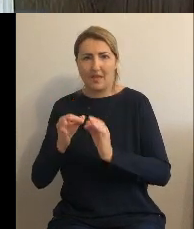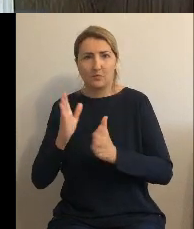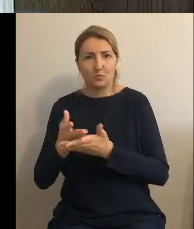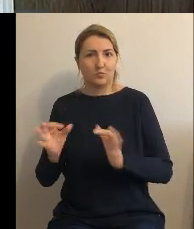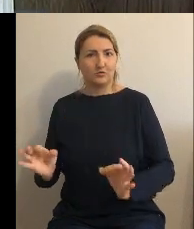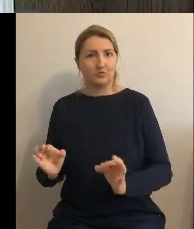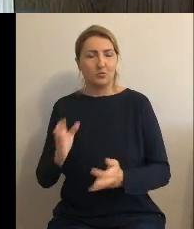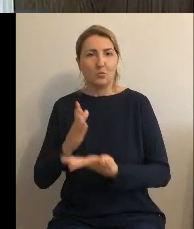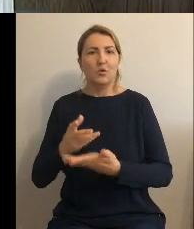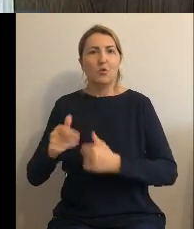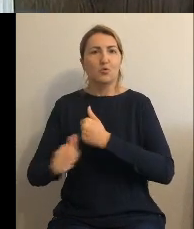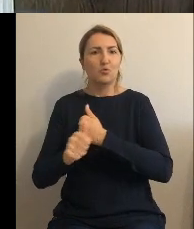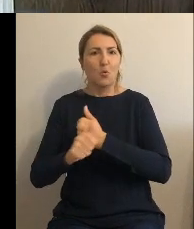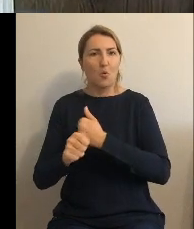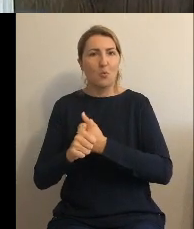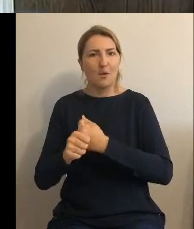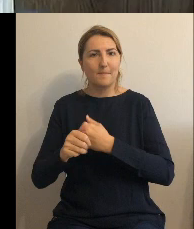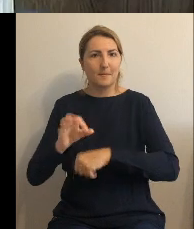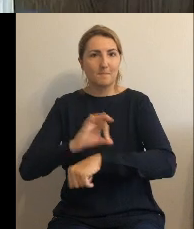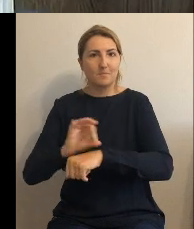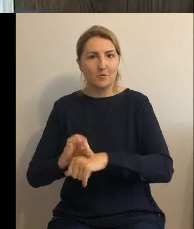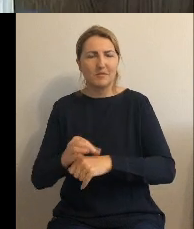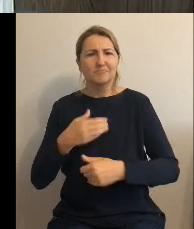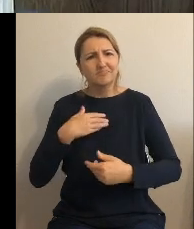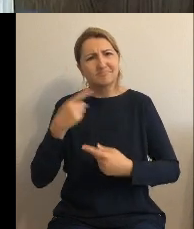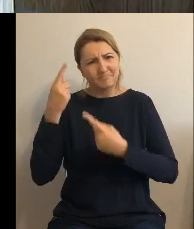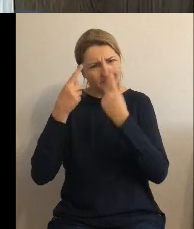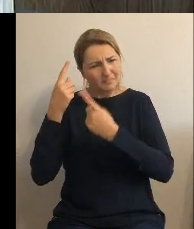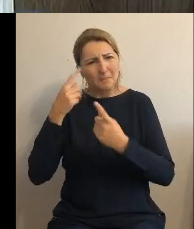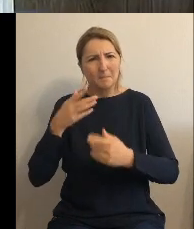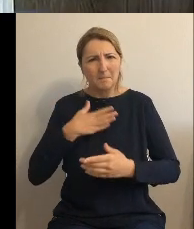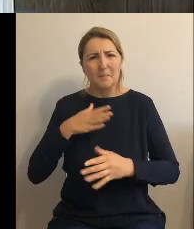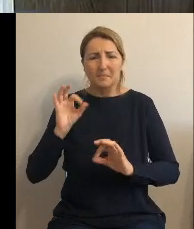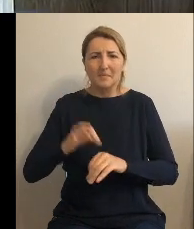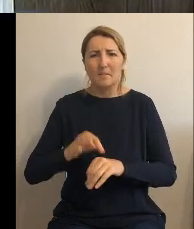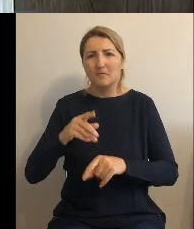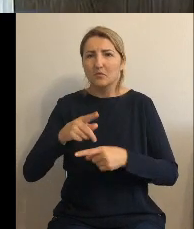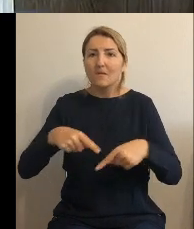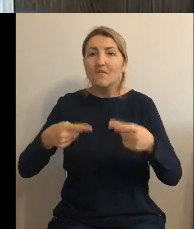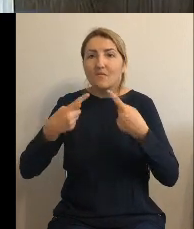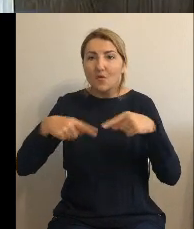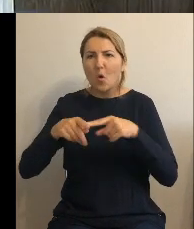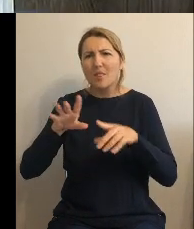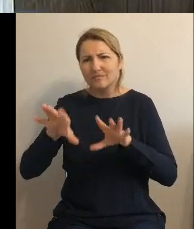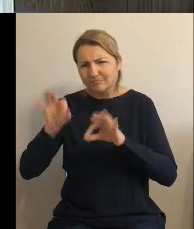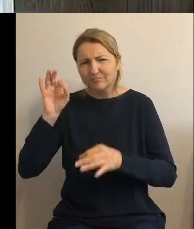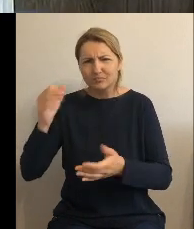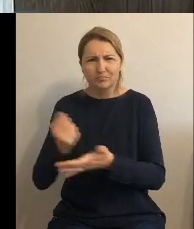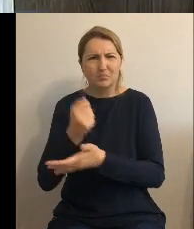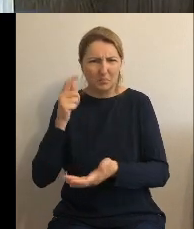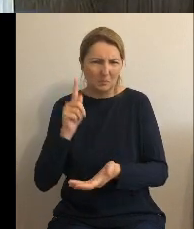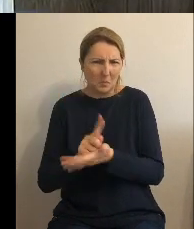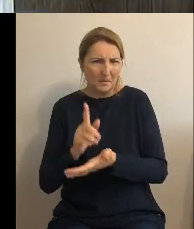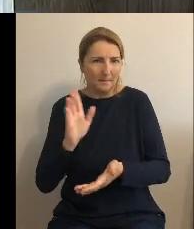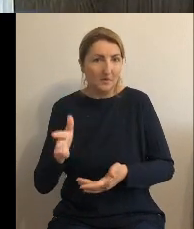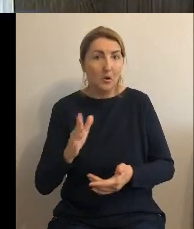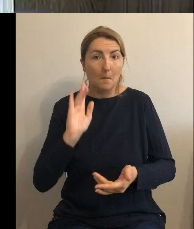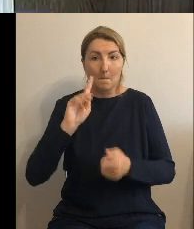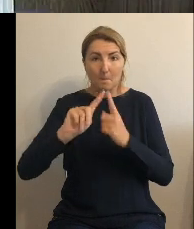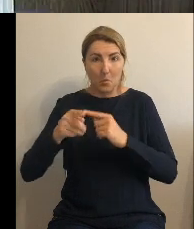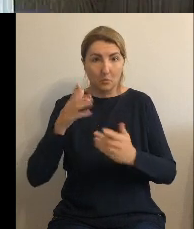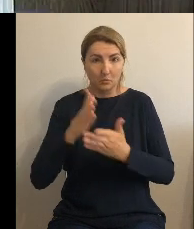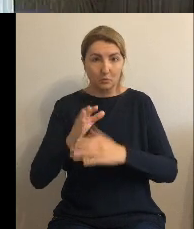Mam nadzieję, że wykonawcy się znajdą. Po wykonaniu dokumentacji przetargowej jesteśmy w stanie aplikować o te środki.